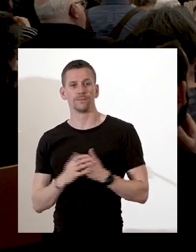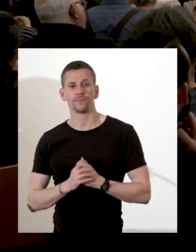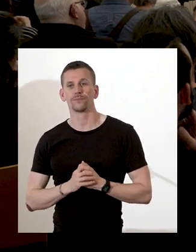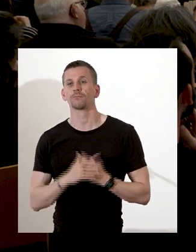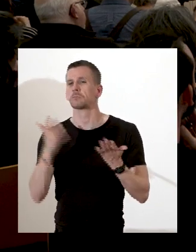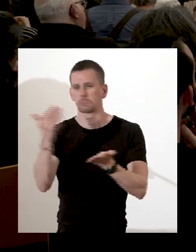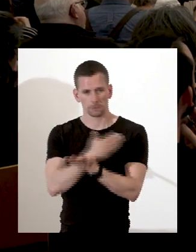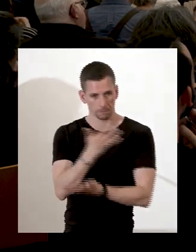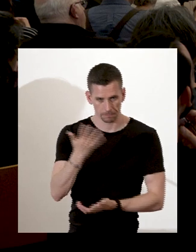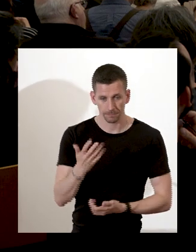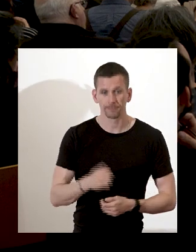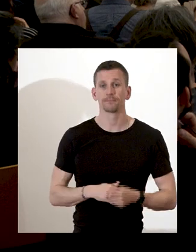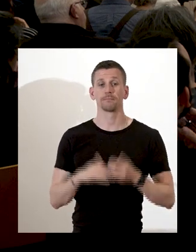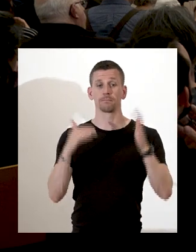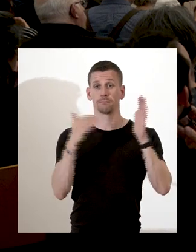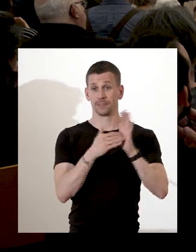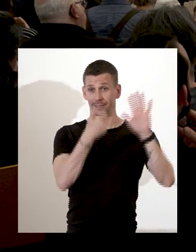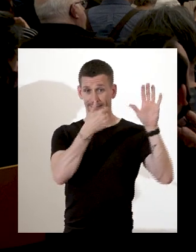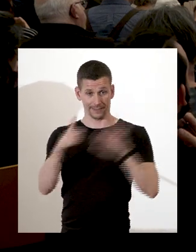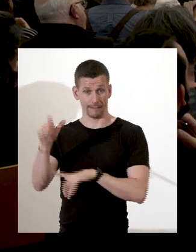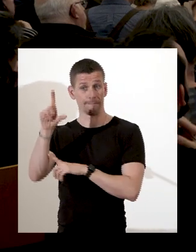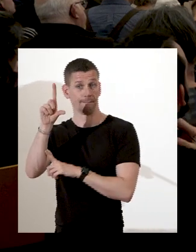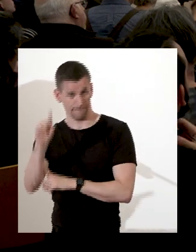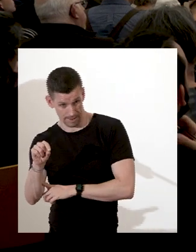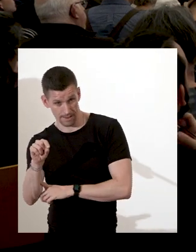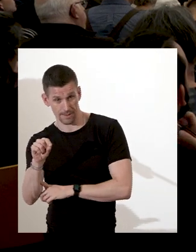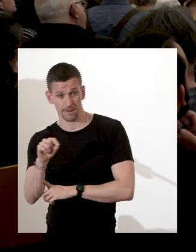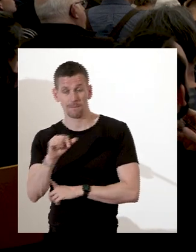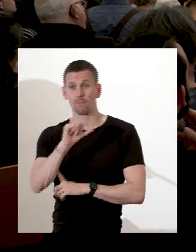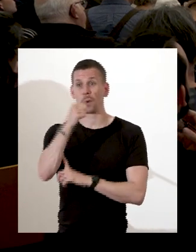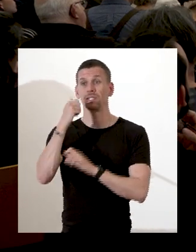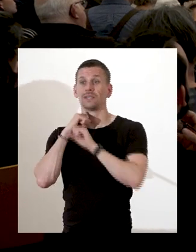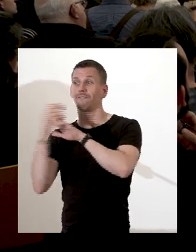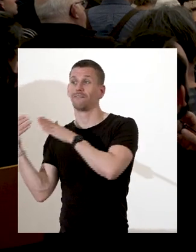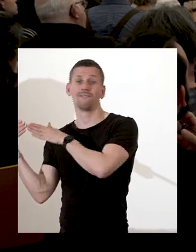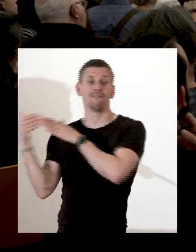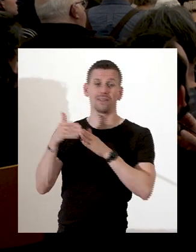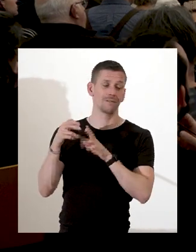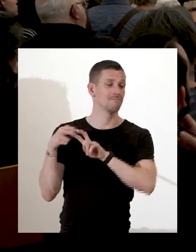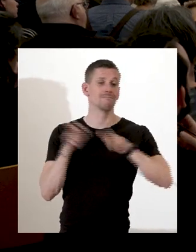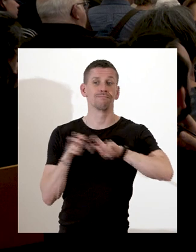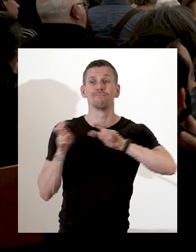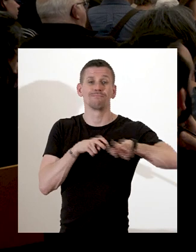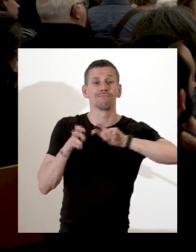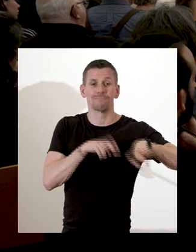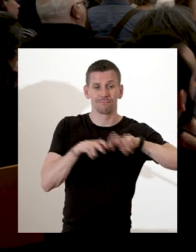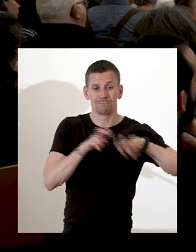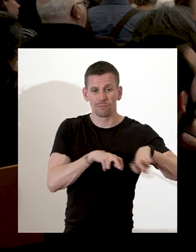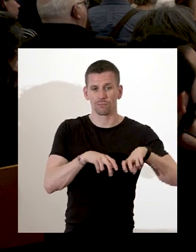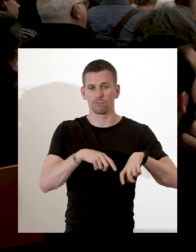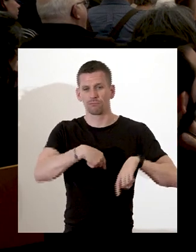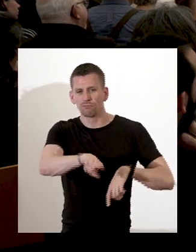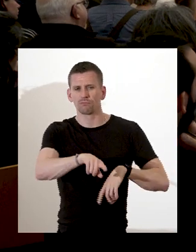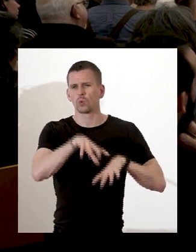1620 dans la région de l'actuelle New York, dans une colonie qui est alors néerlandaise. La ville s'appelle alors la Nouvelle